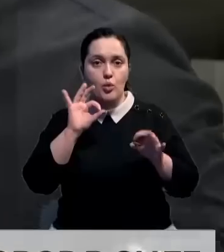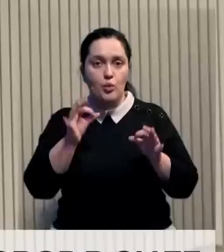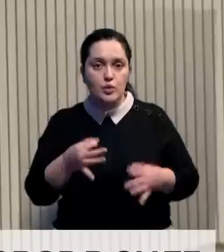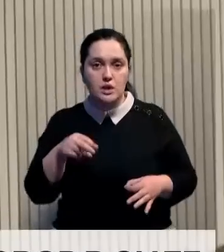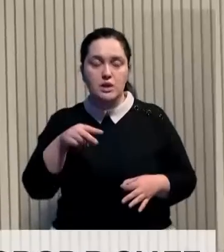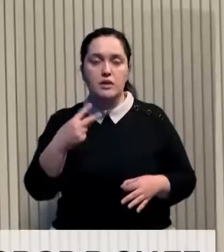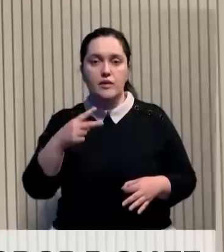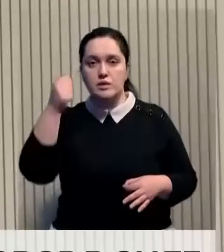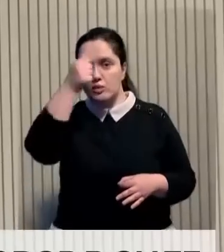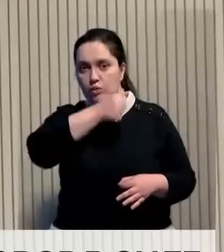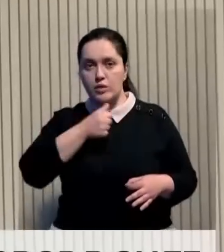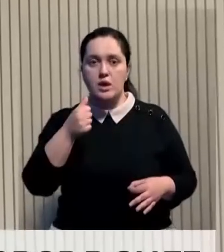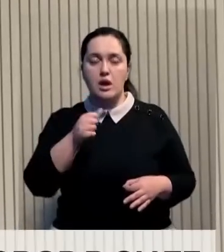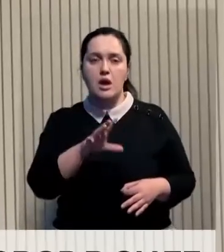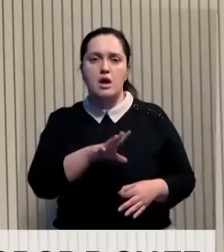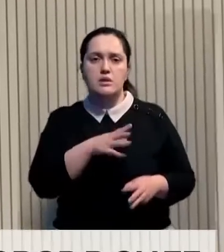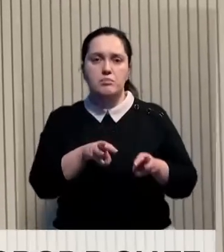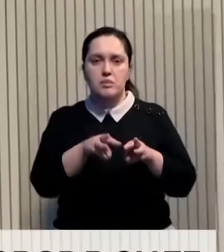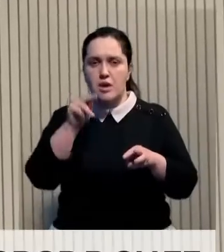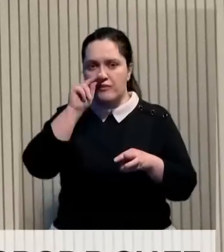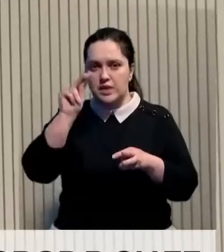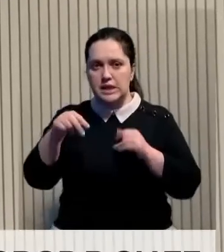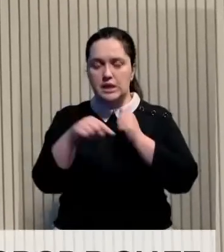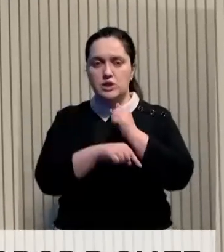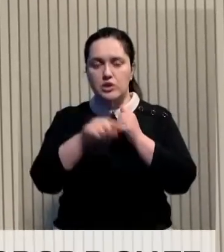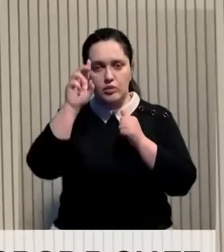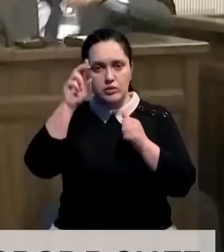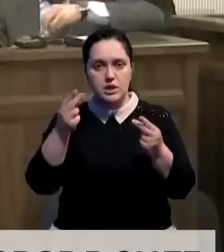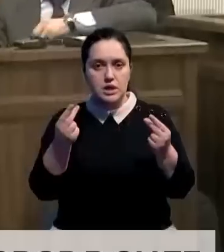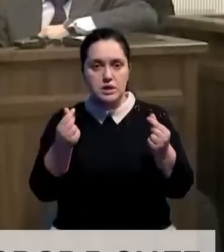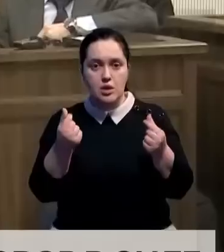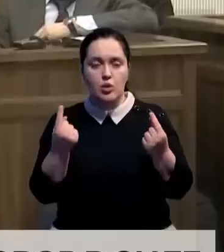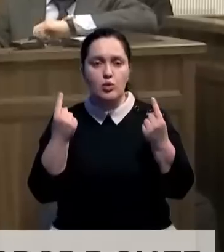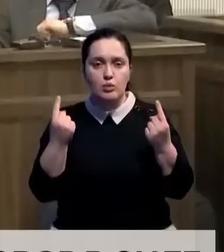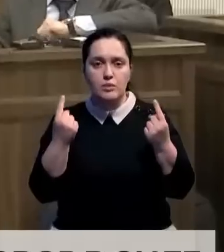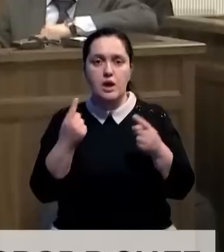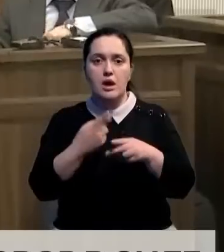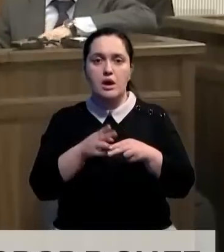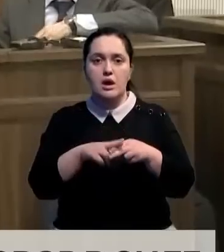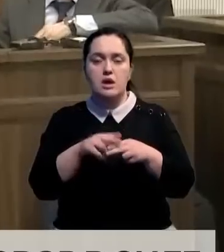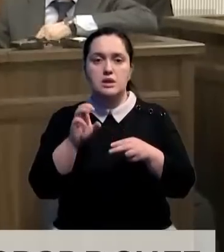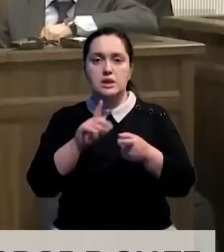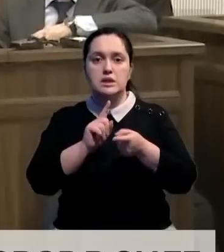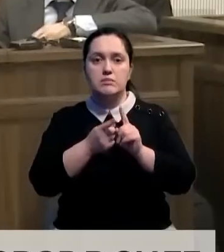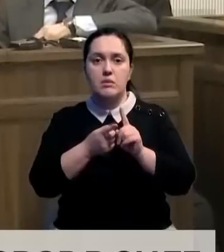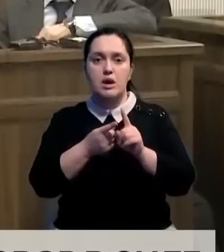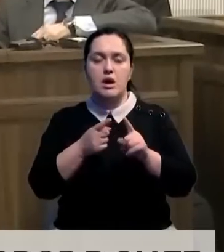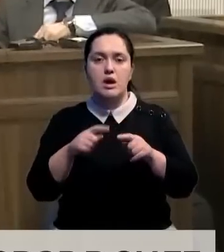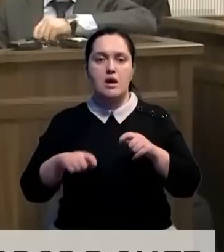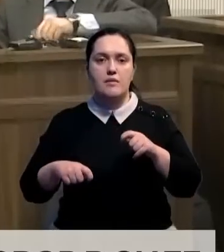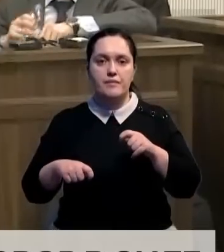2020 года. Сначала экс-министра обвинили в хищении бюджетных средств в особо крупном размере. Потом статью изменили на